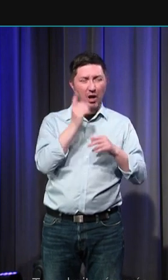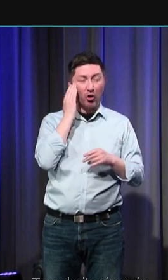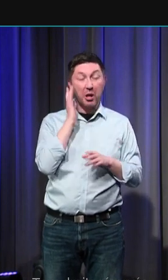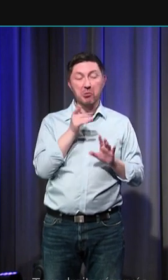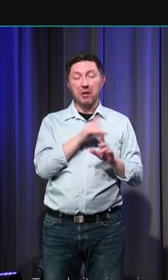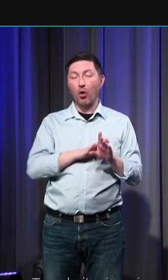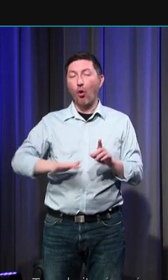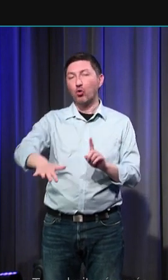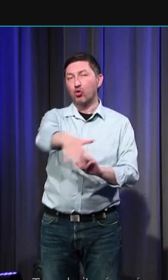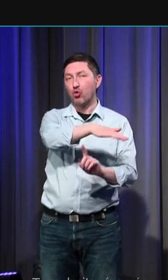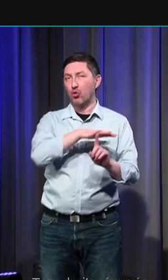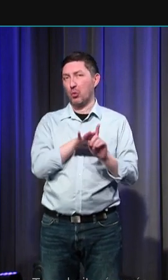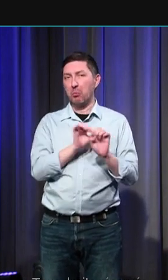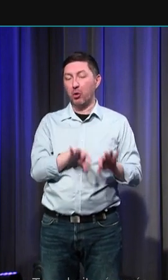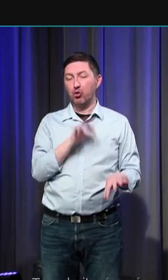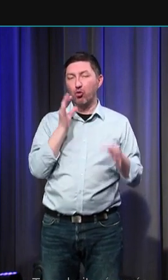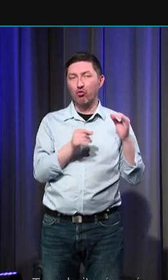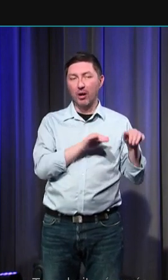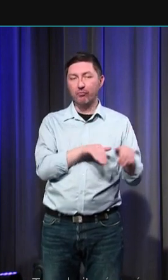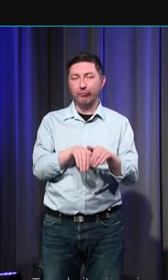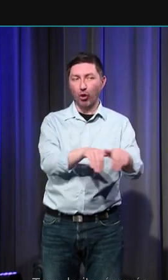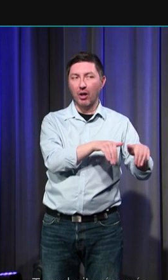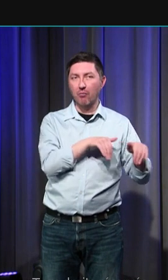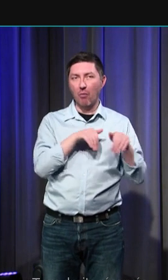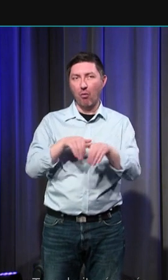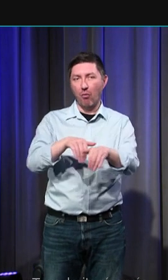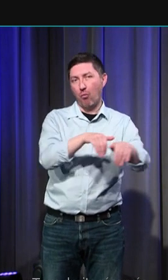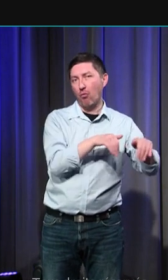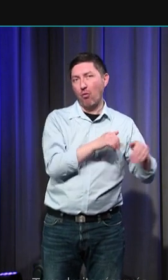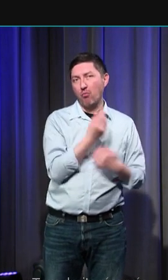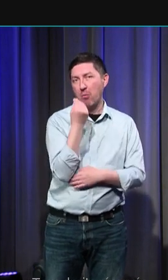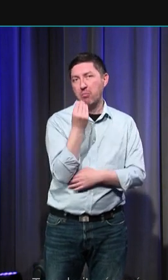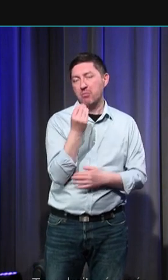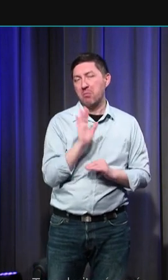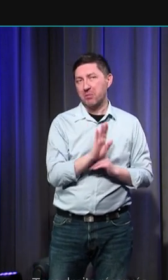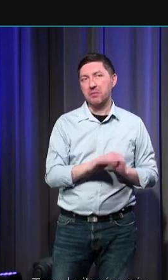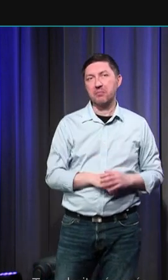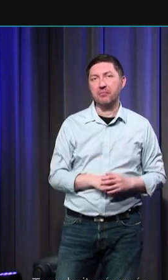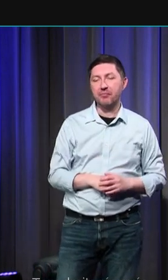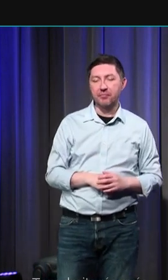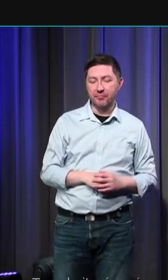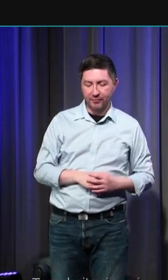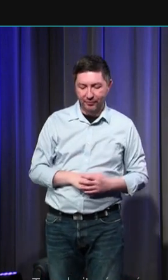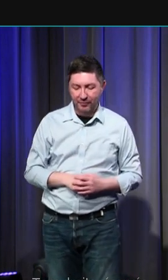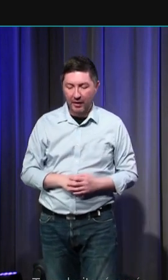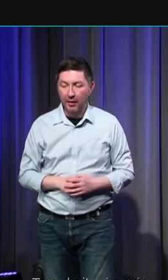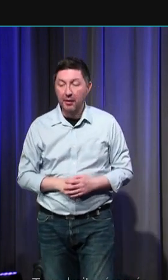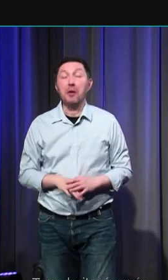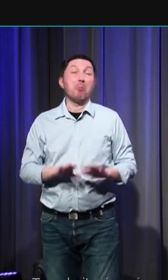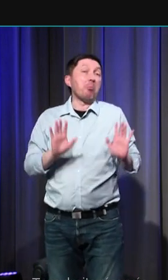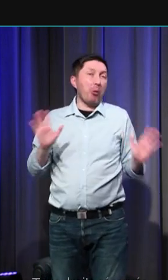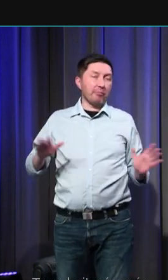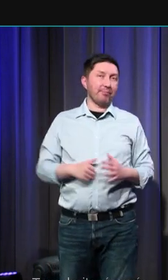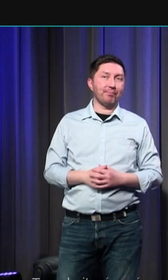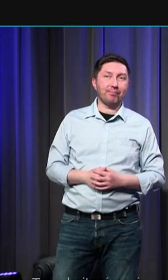autour une partie de contexte funéraire spécifiquement dédié aux tout-petits mais toujours est